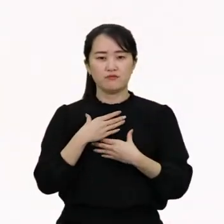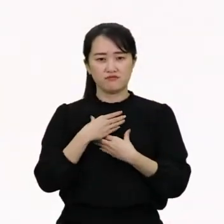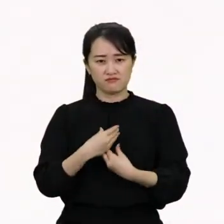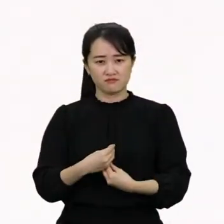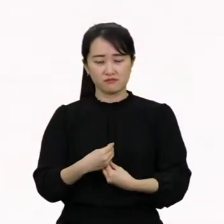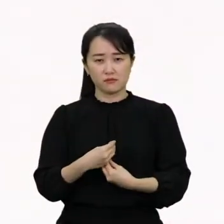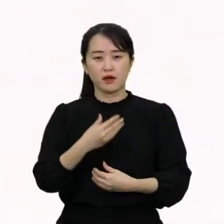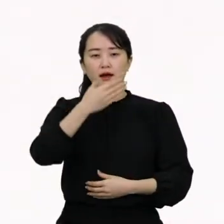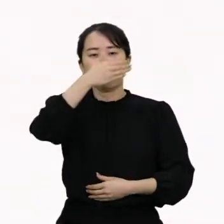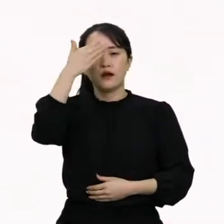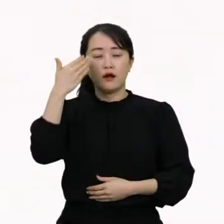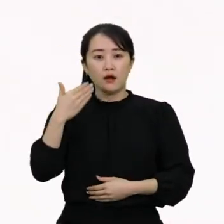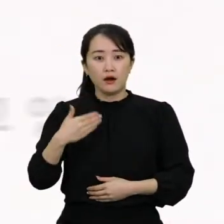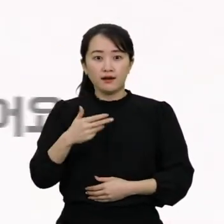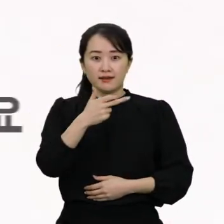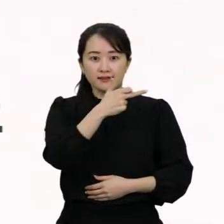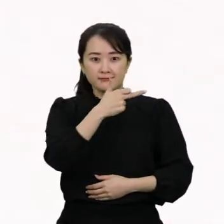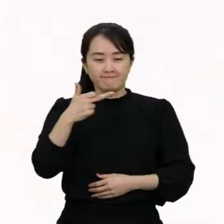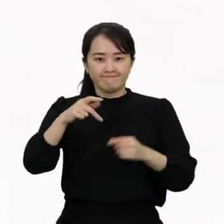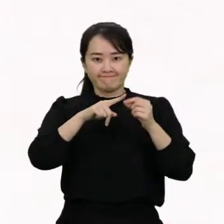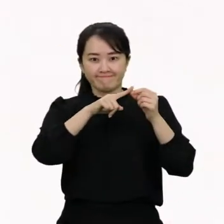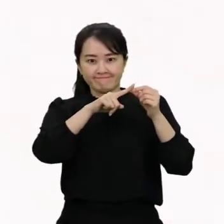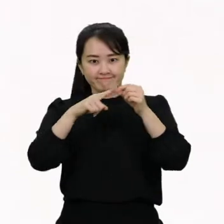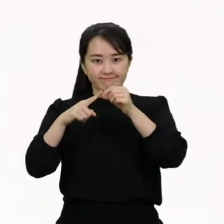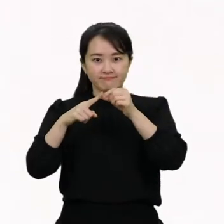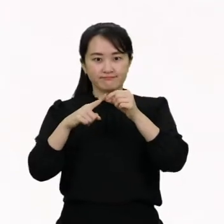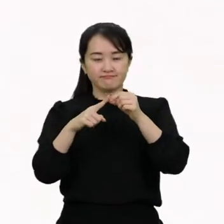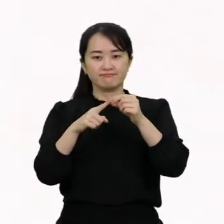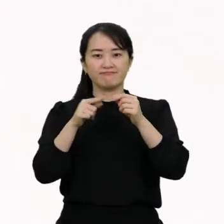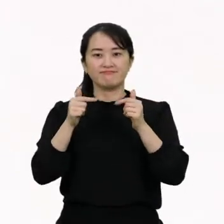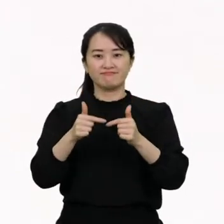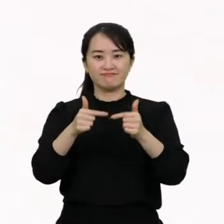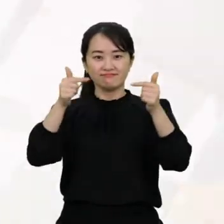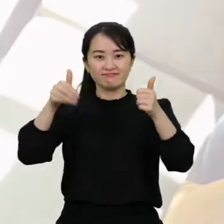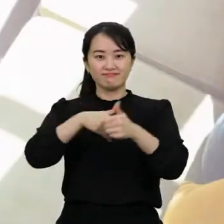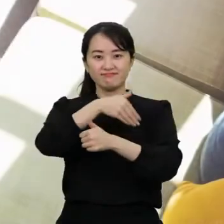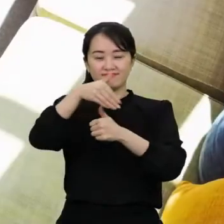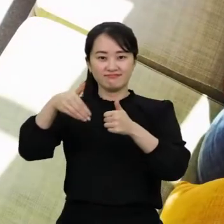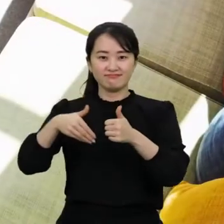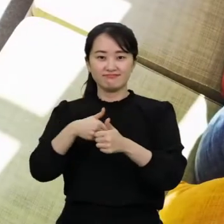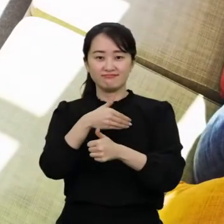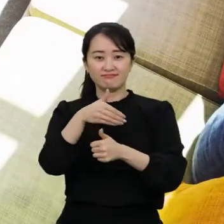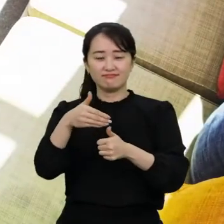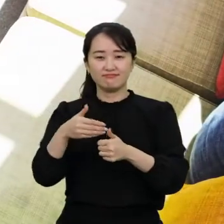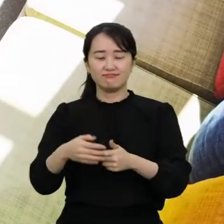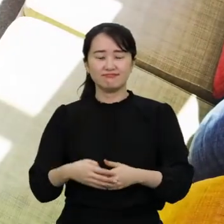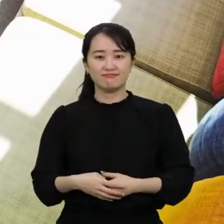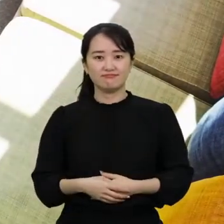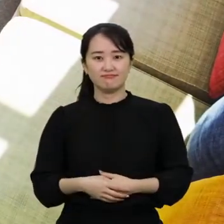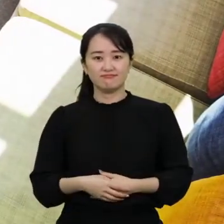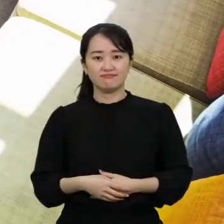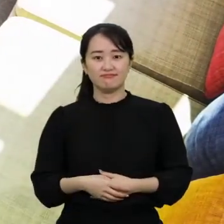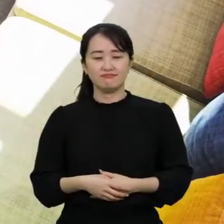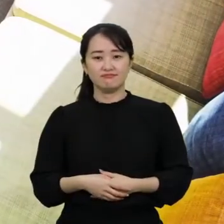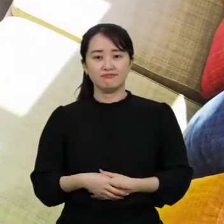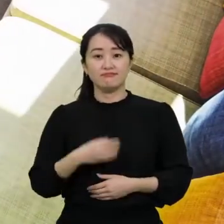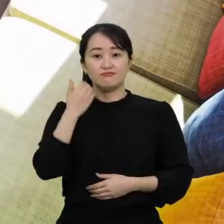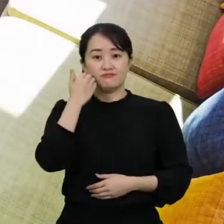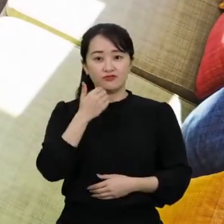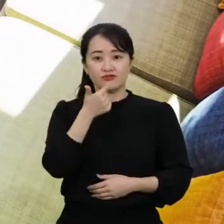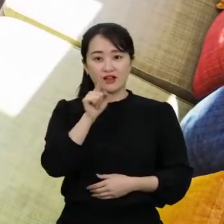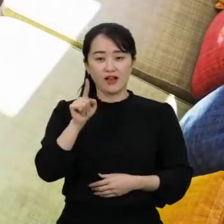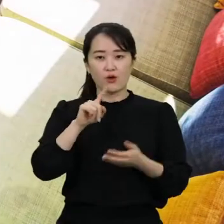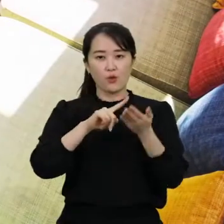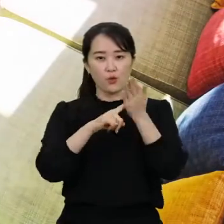다행히 요즘에는 큰 글씨 책과 확대경이 비치된 시설이 늘고 있는 것 같아요. 이런 걸 보면 누구에게나